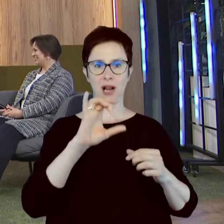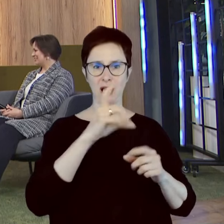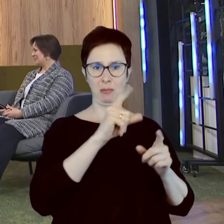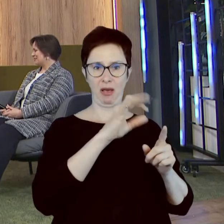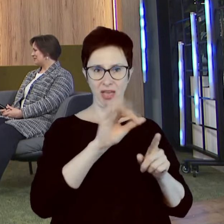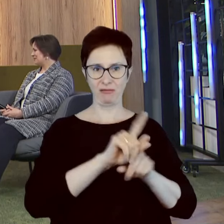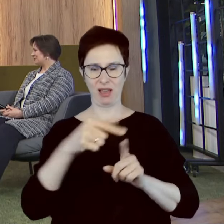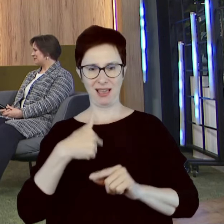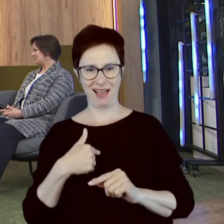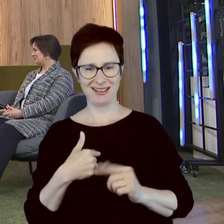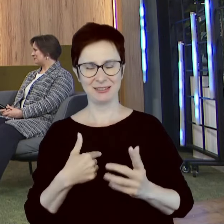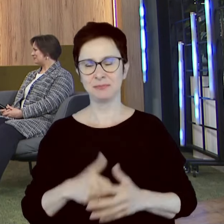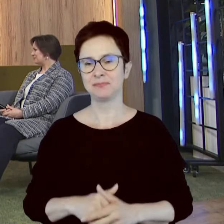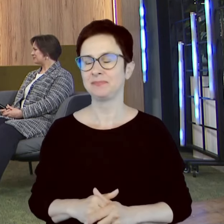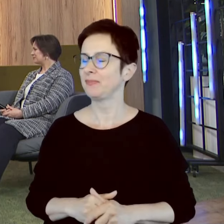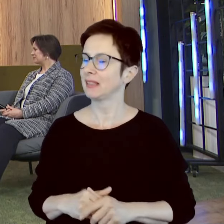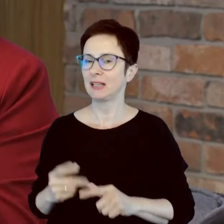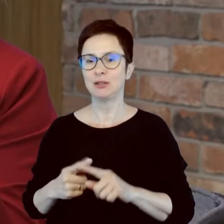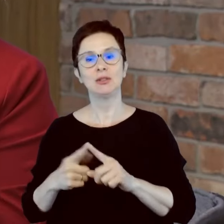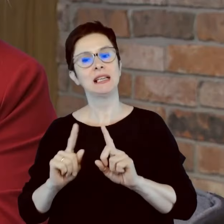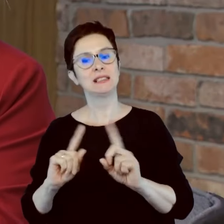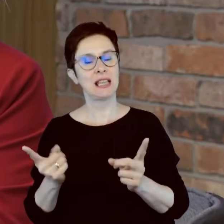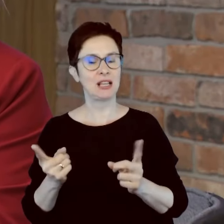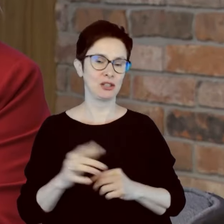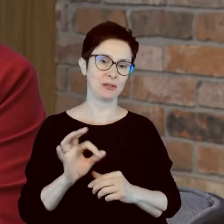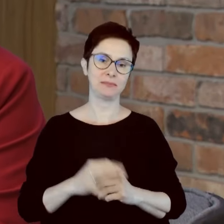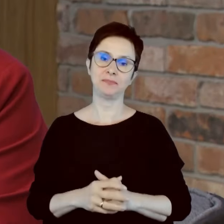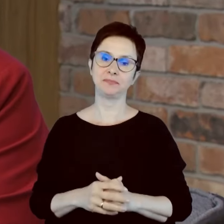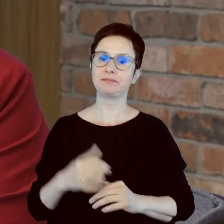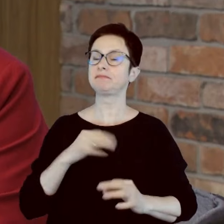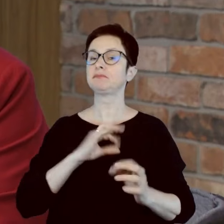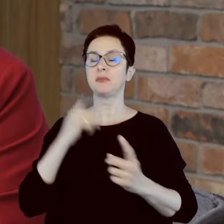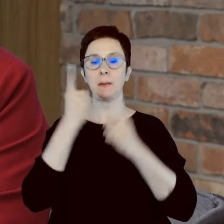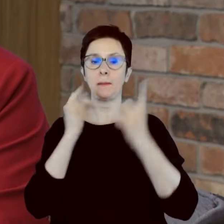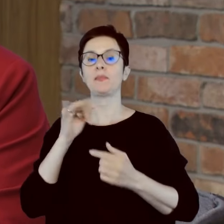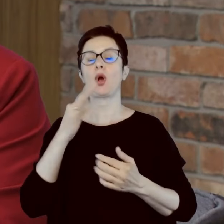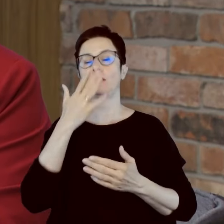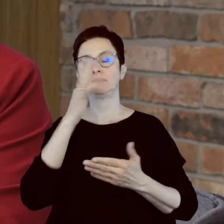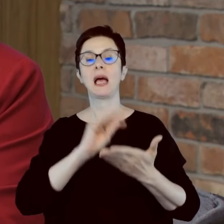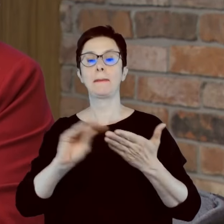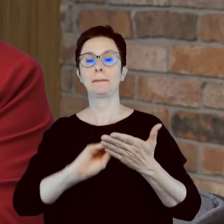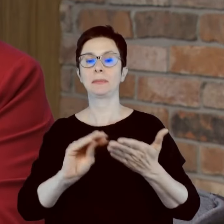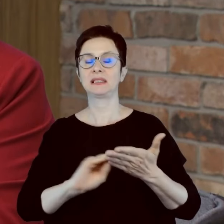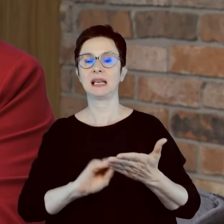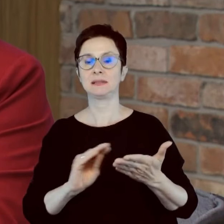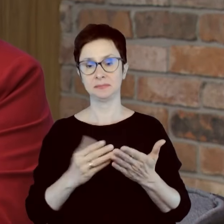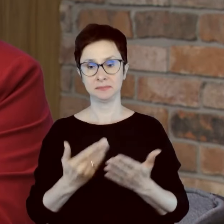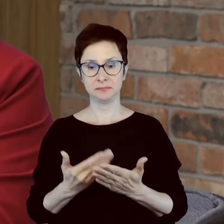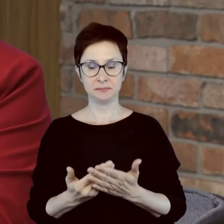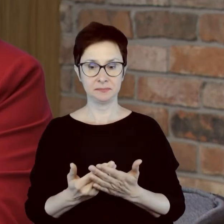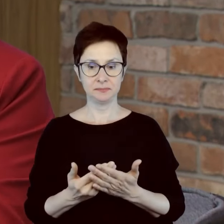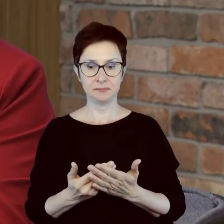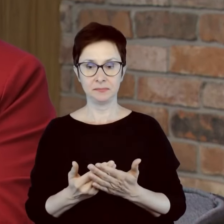inaczej, bo ja bym tutaj może też jeszcze powiedziała, jakie mam przemyślenia a propos tego pisania jako takiego, dlatego że przynajmniej